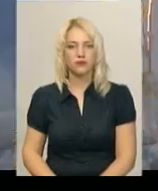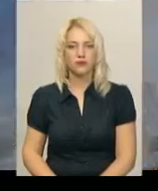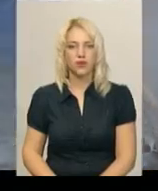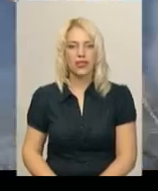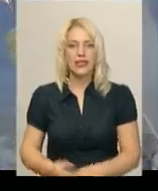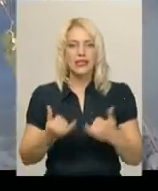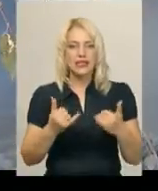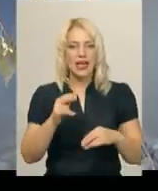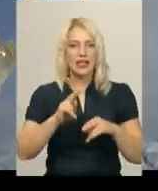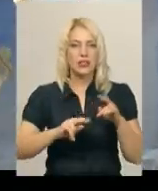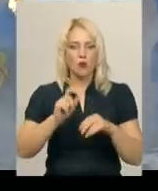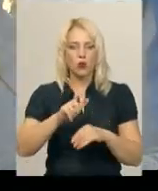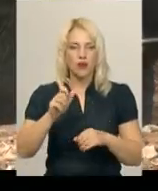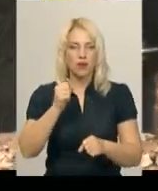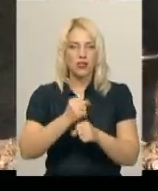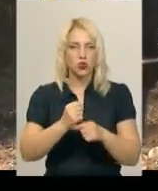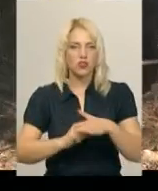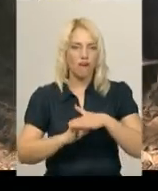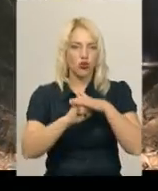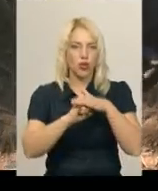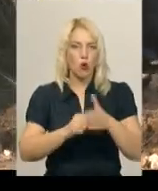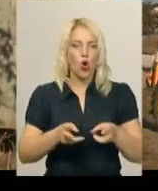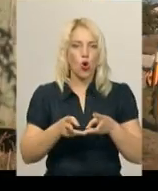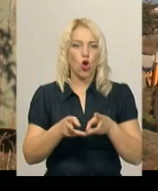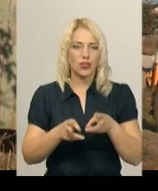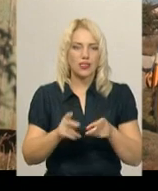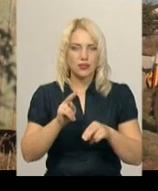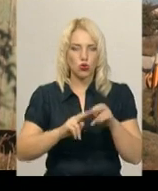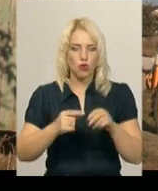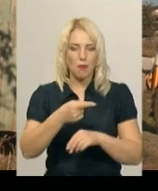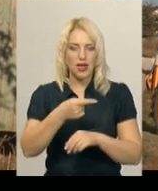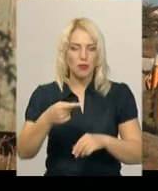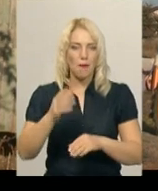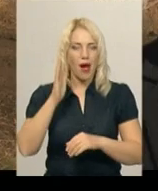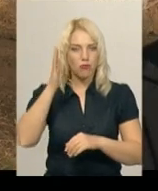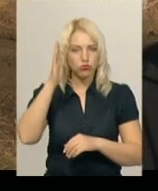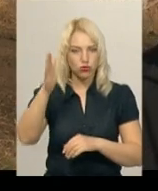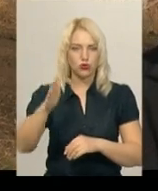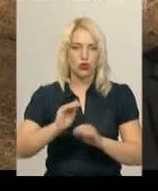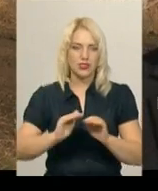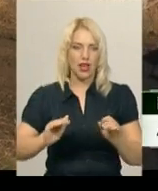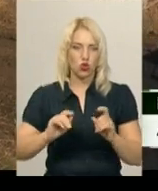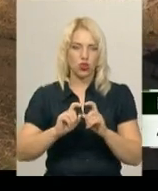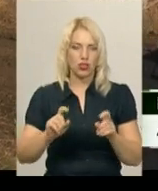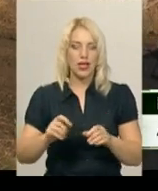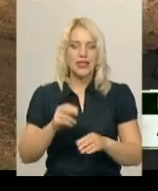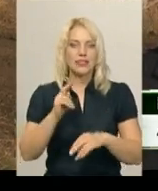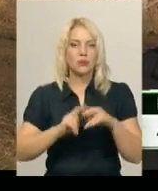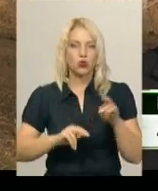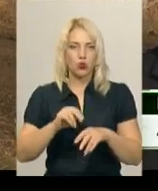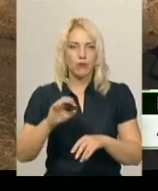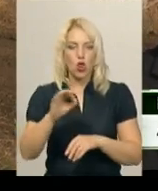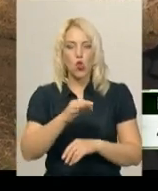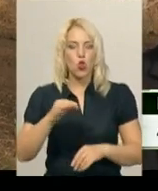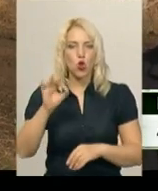Зараз будівельники працюють над фундаментом котельні. Збудовано перший поверх майбутнього садочка. Збудований нульовий цекл.